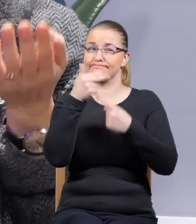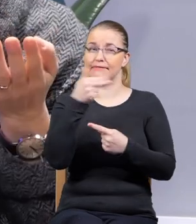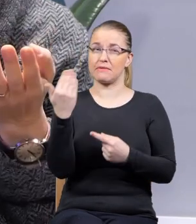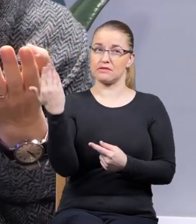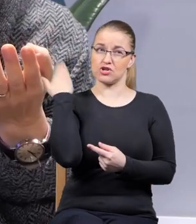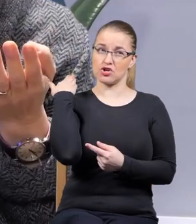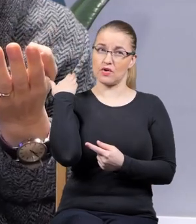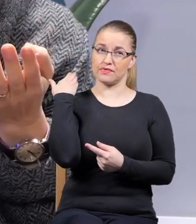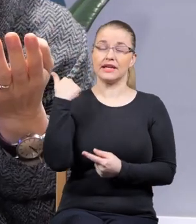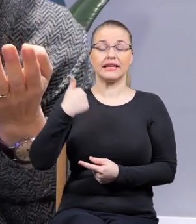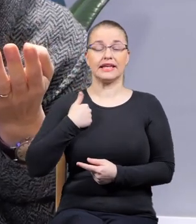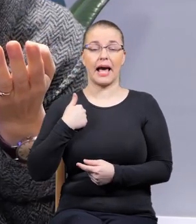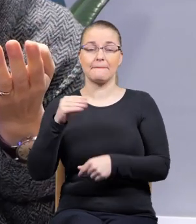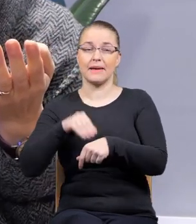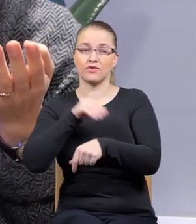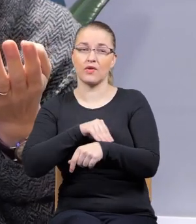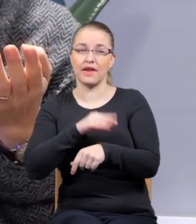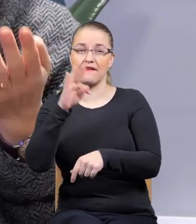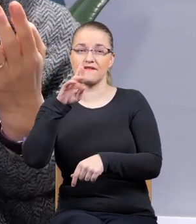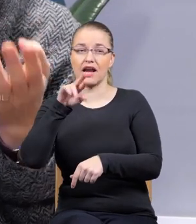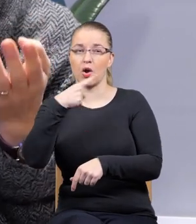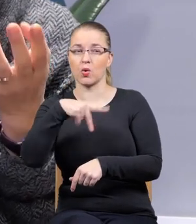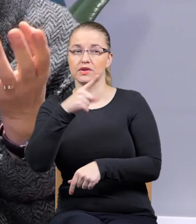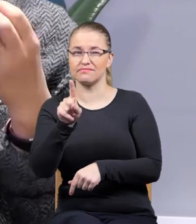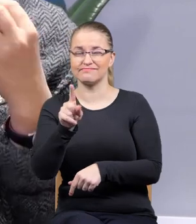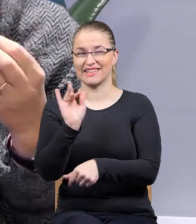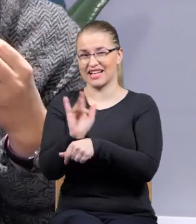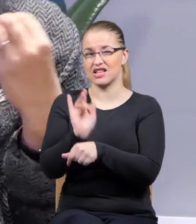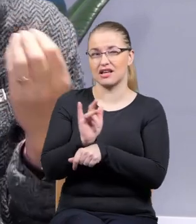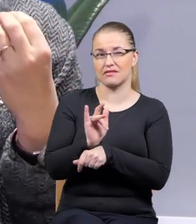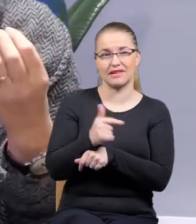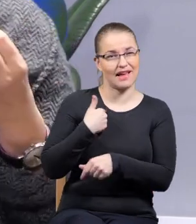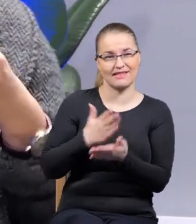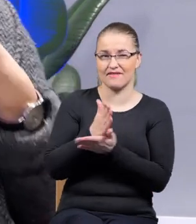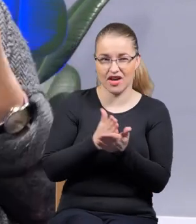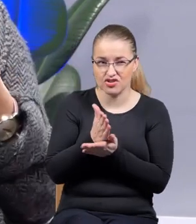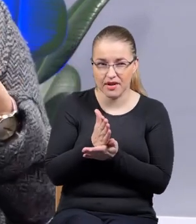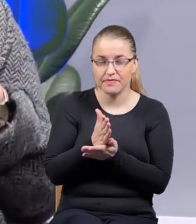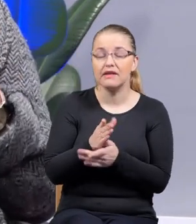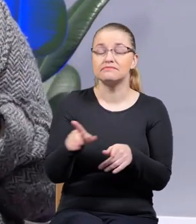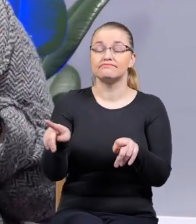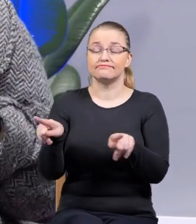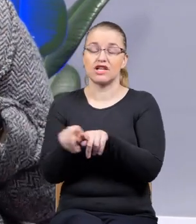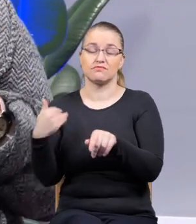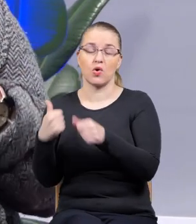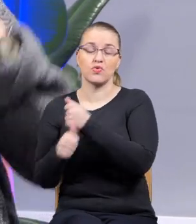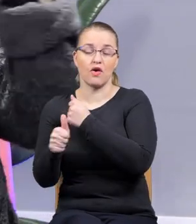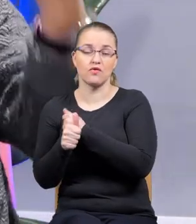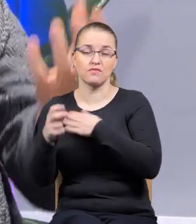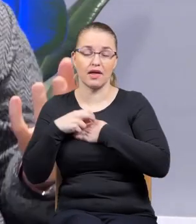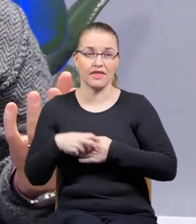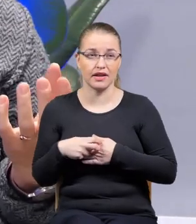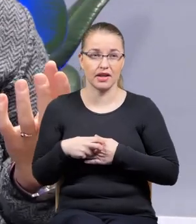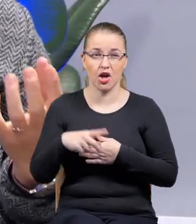do metody freudowskiej jest dosyć krytyczny. Znaczy nie wierzę w to, zresztą to zostało też udowodnione, że ludzie nie